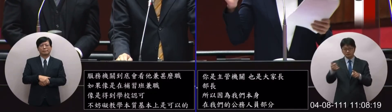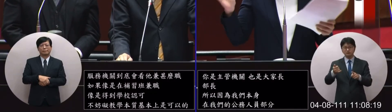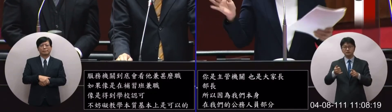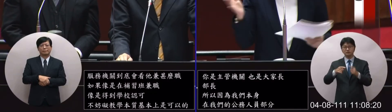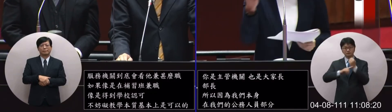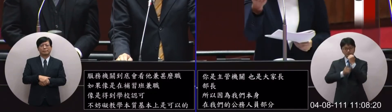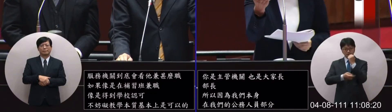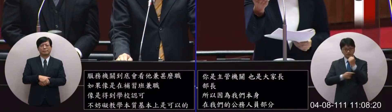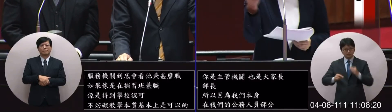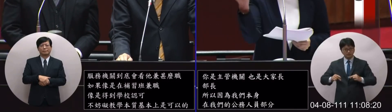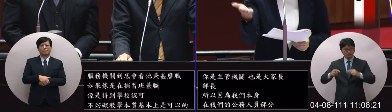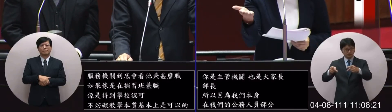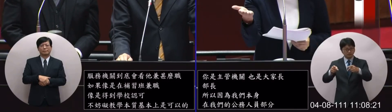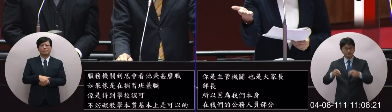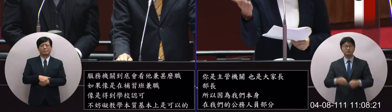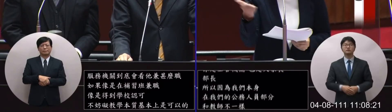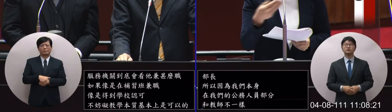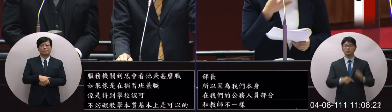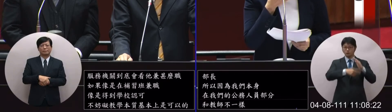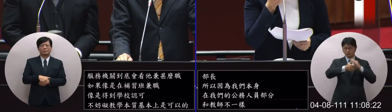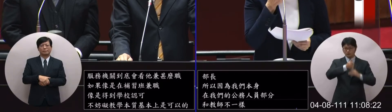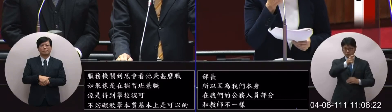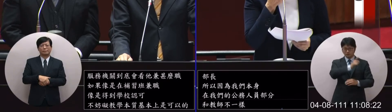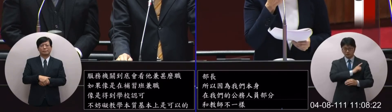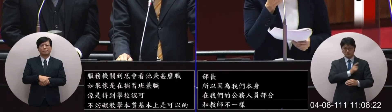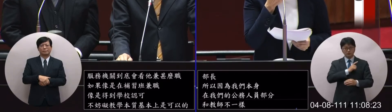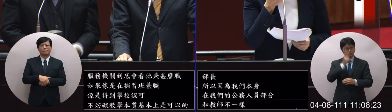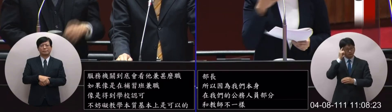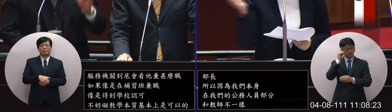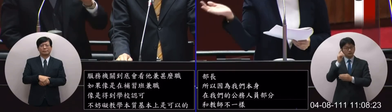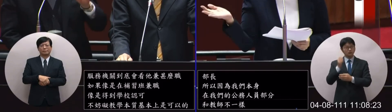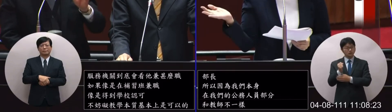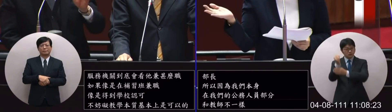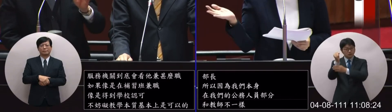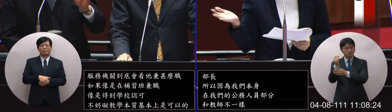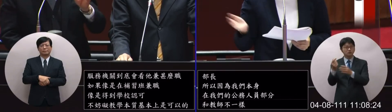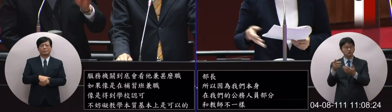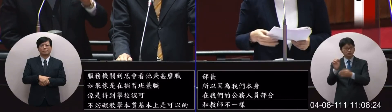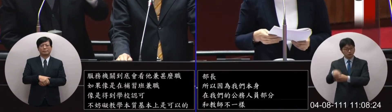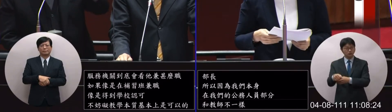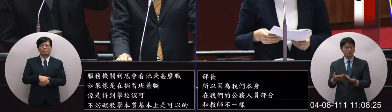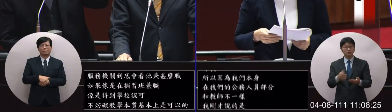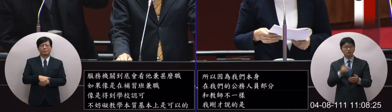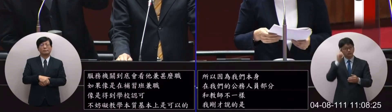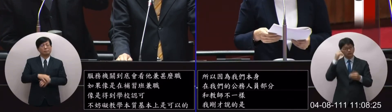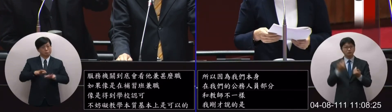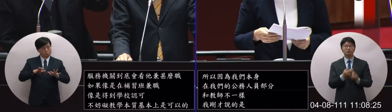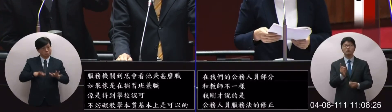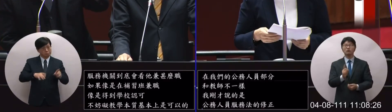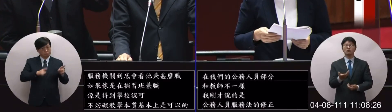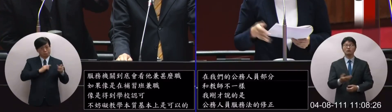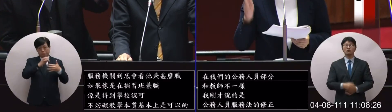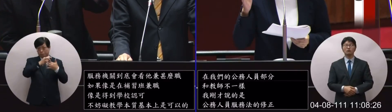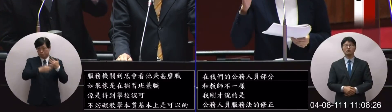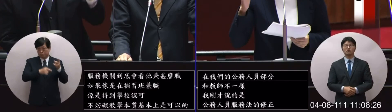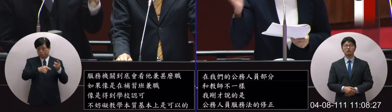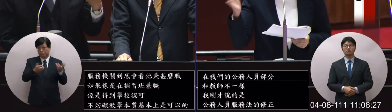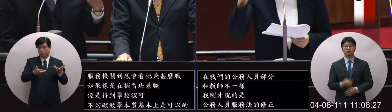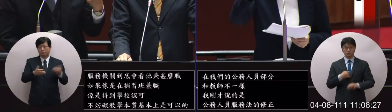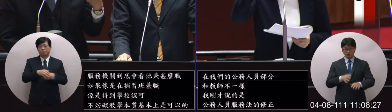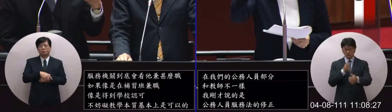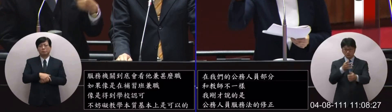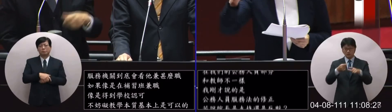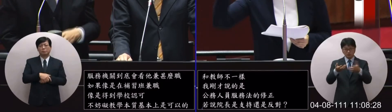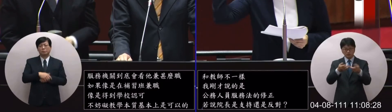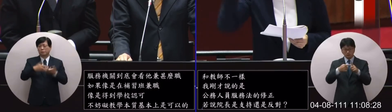那如果說院長你是支持還是反對你還在審查嘛現在這一個事情我是問公